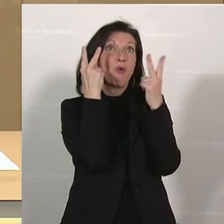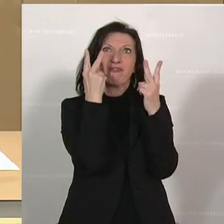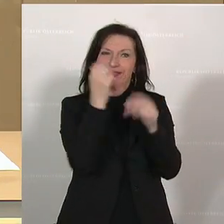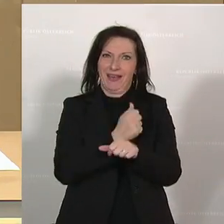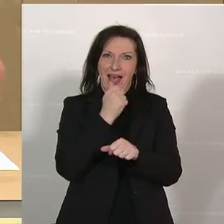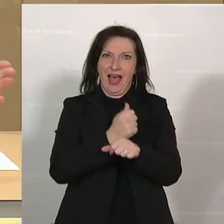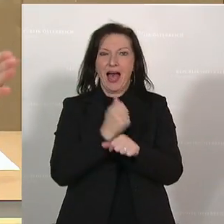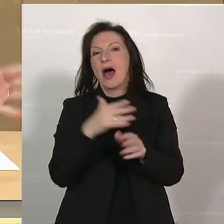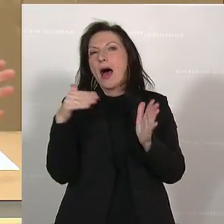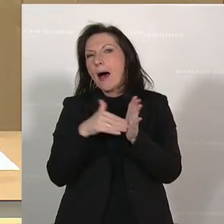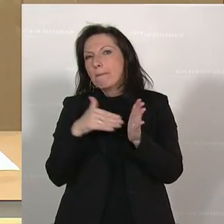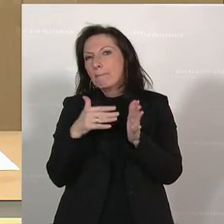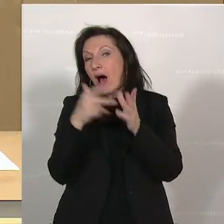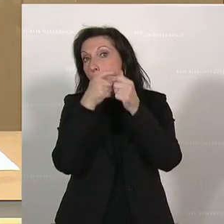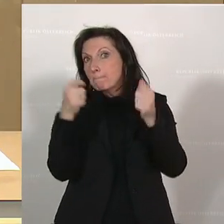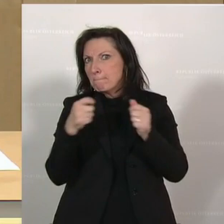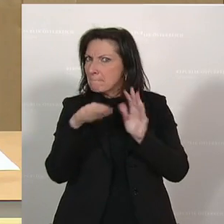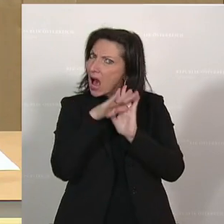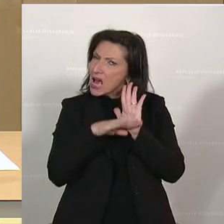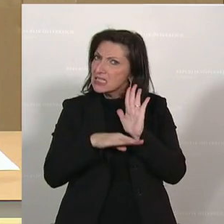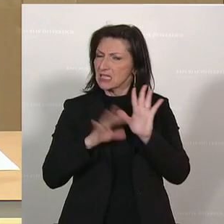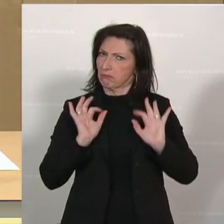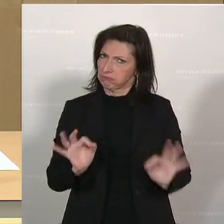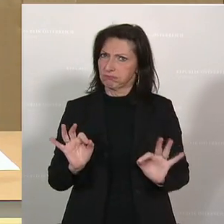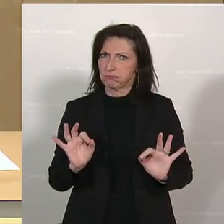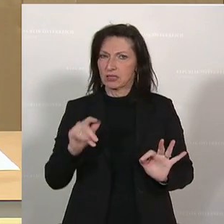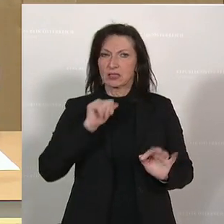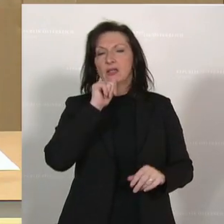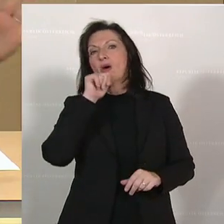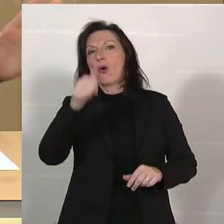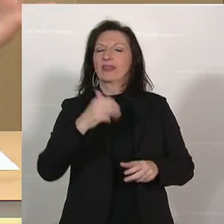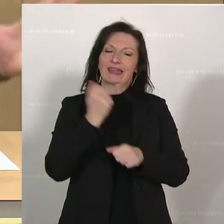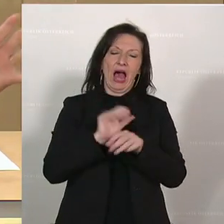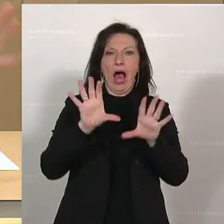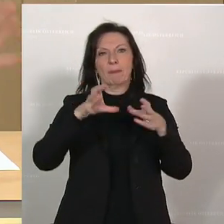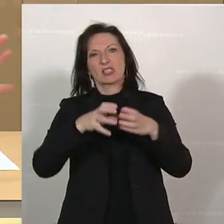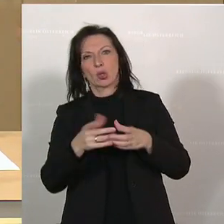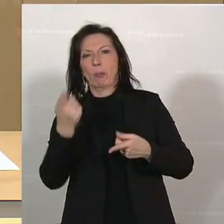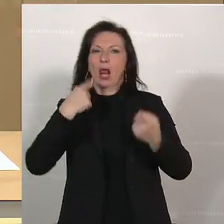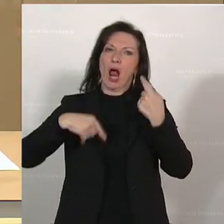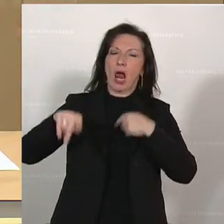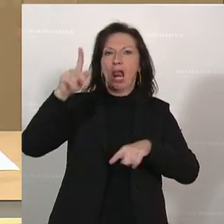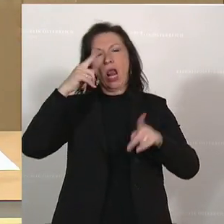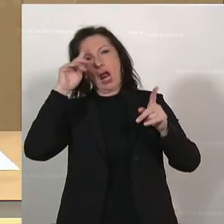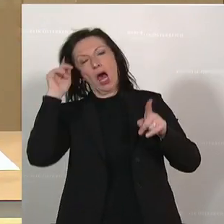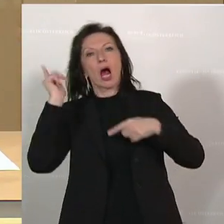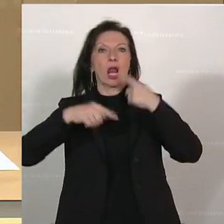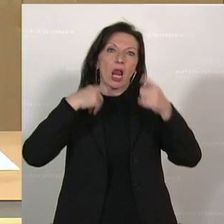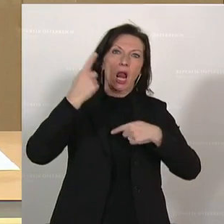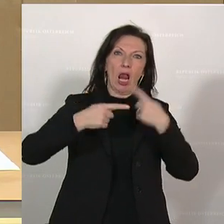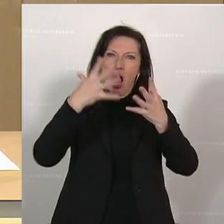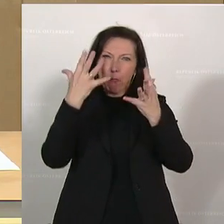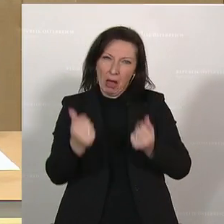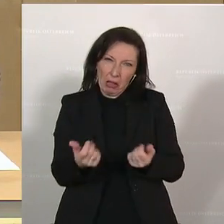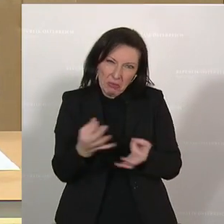Es braucht ein knackiges, konkretes Maßnahmenpaket. Keine Taskforce, die vollmundig mit Doorstep angekündigt wird, wo letzten Endes wieder nichts